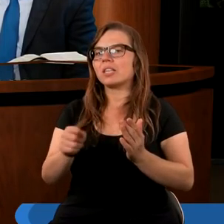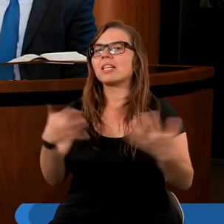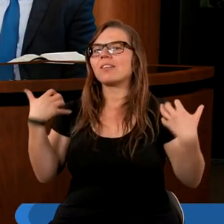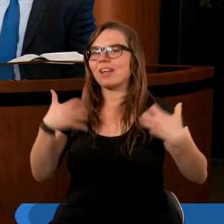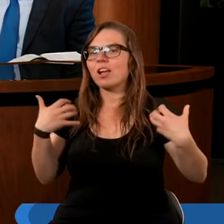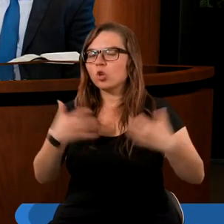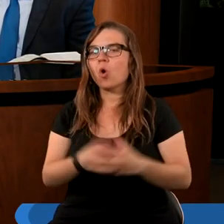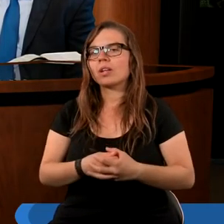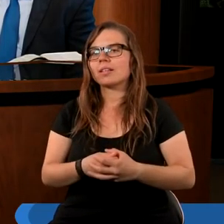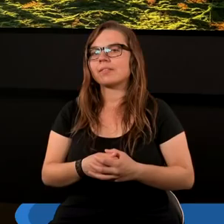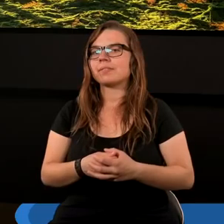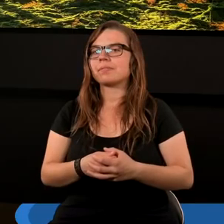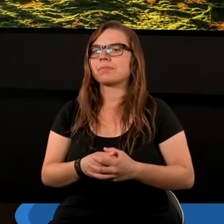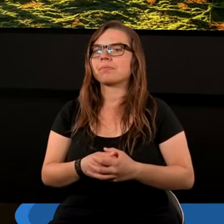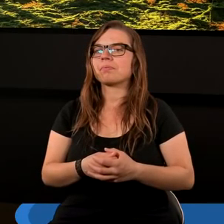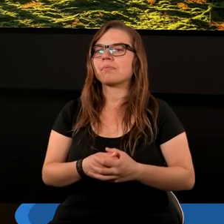zwierząt.